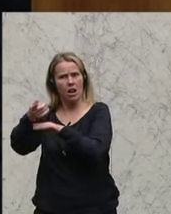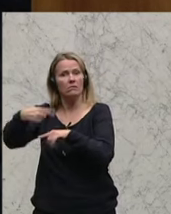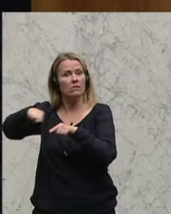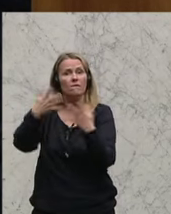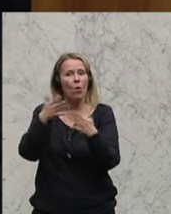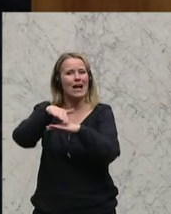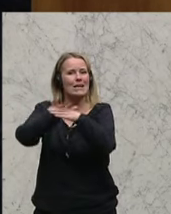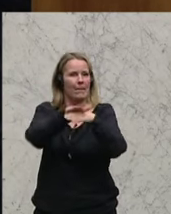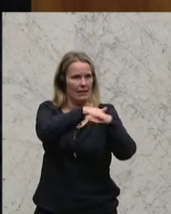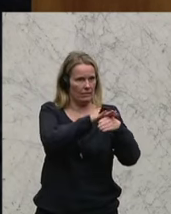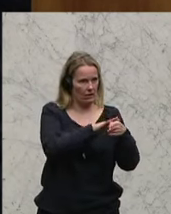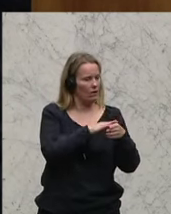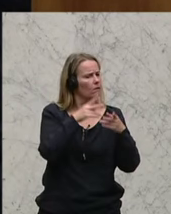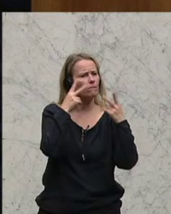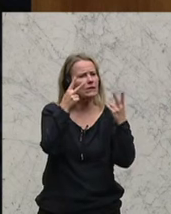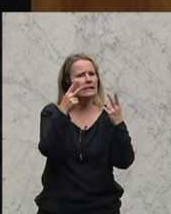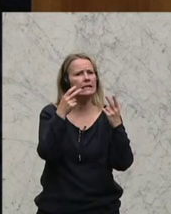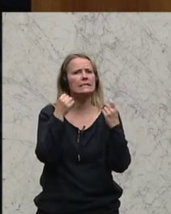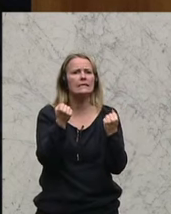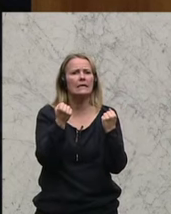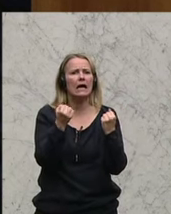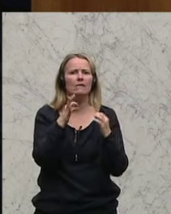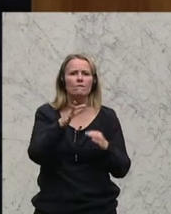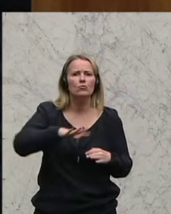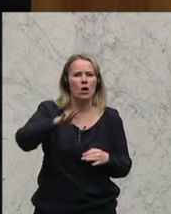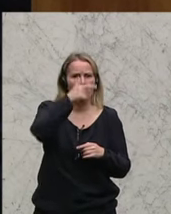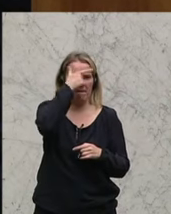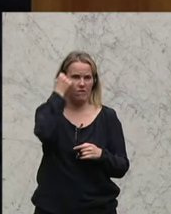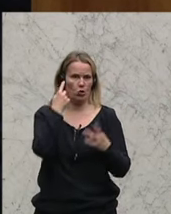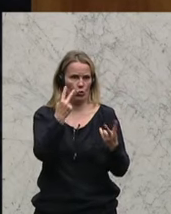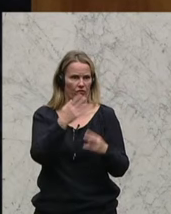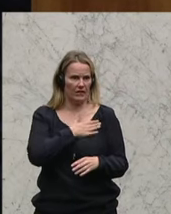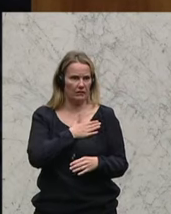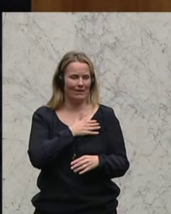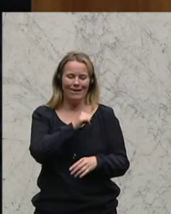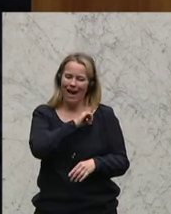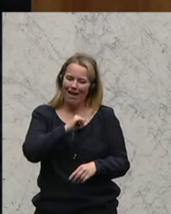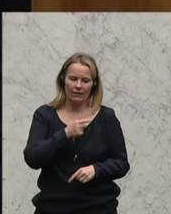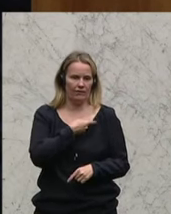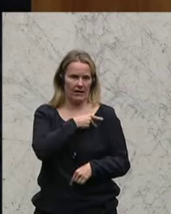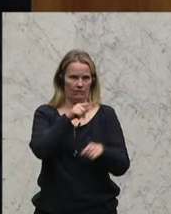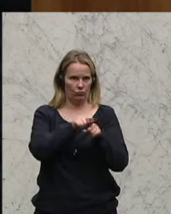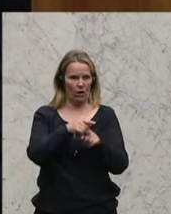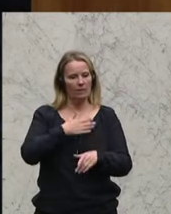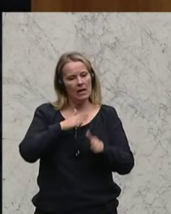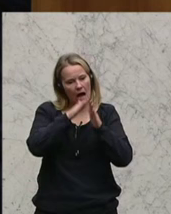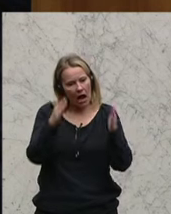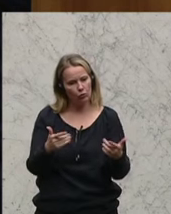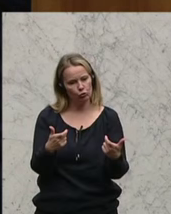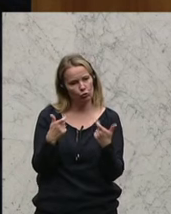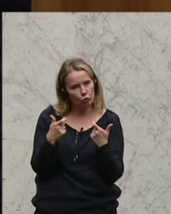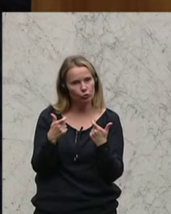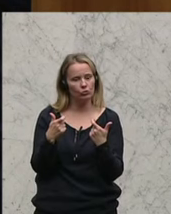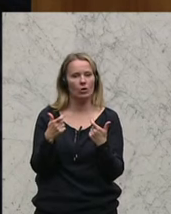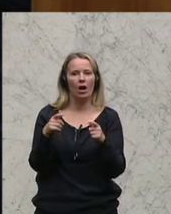wesentlich, dass Sicherheit auch ein Anliegen der Bevölkerung sein muss. Jeder in seiner eigenen Verantwortung, sein Haus zu schützen, auch